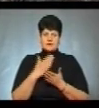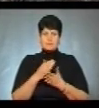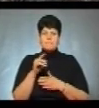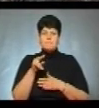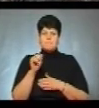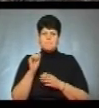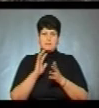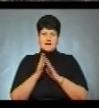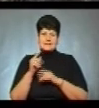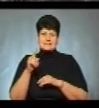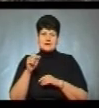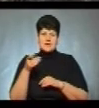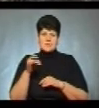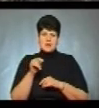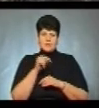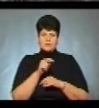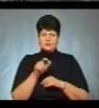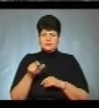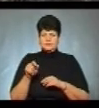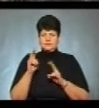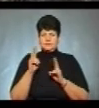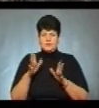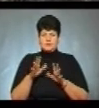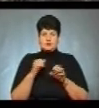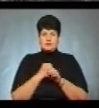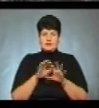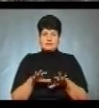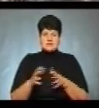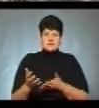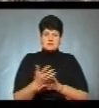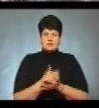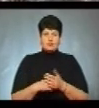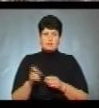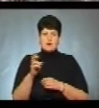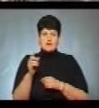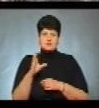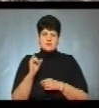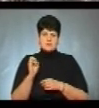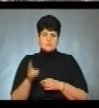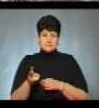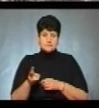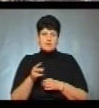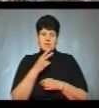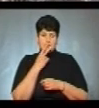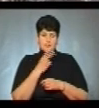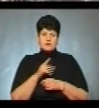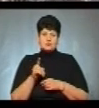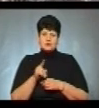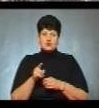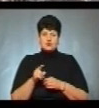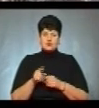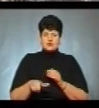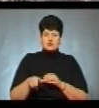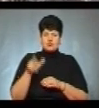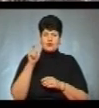«Загребелля». Саме тут невідомі громадяни облаштували місце незаконного збору березового соку. Ми бачимо, що стовбори